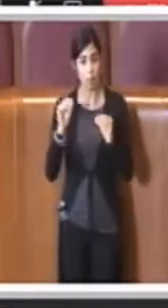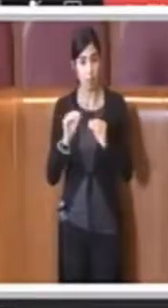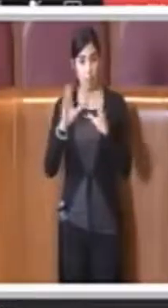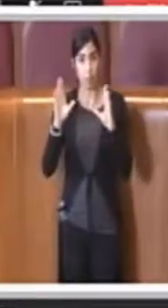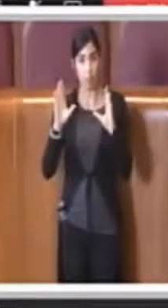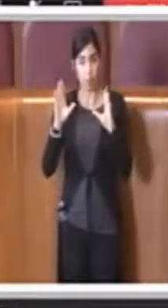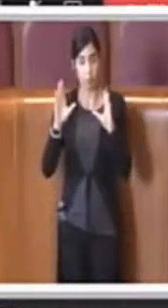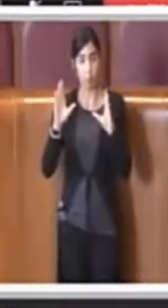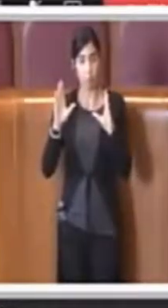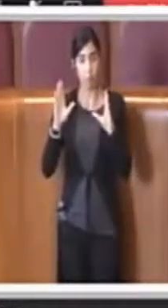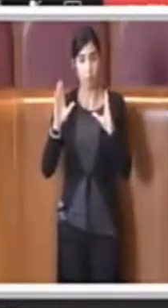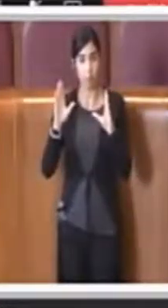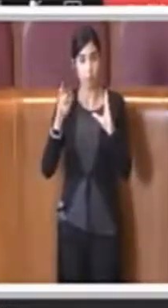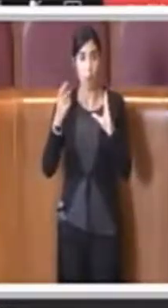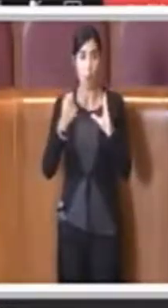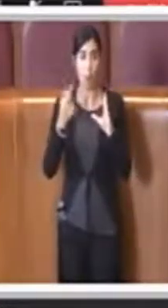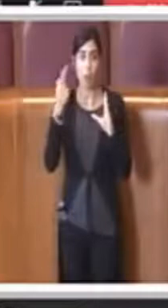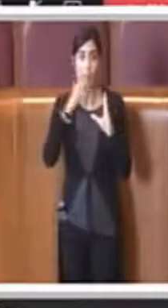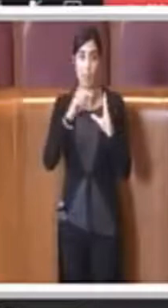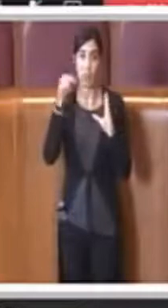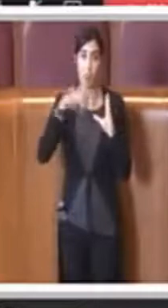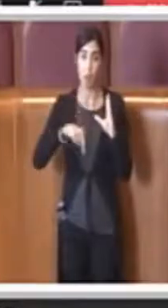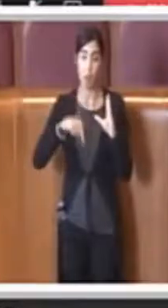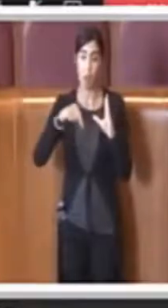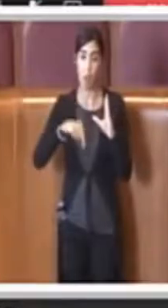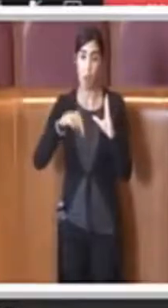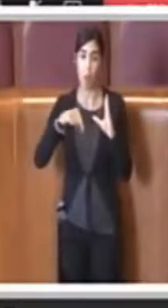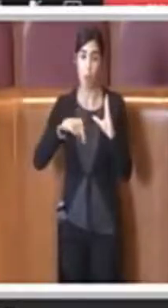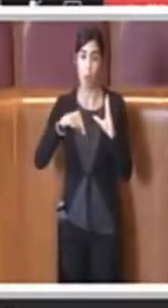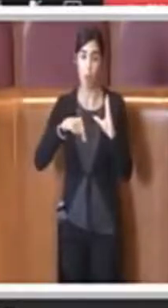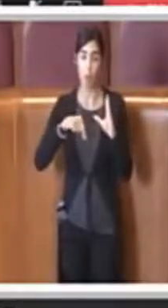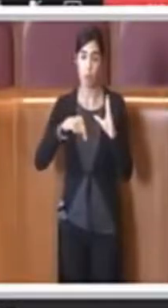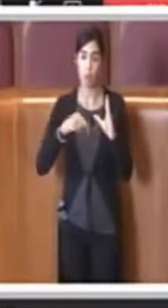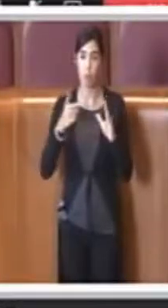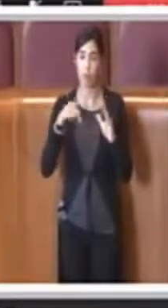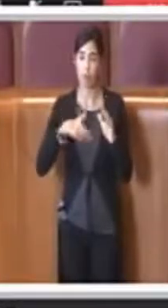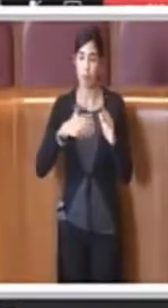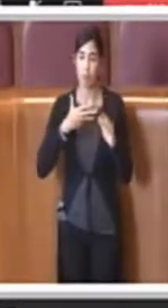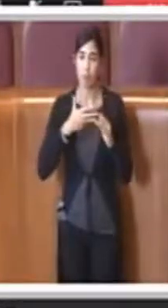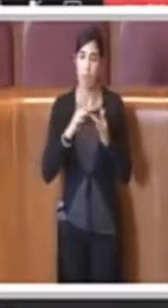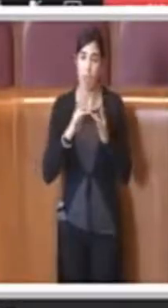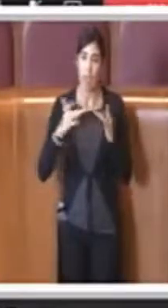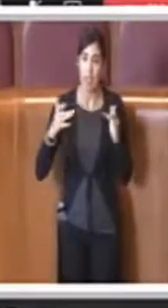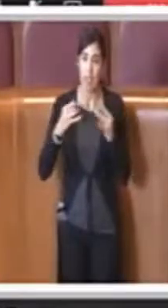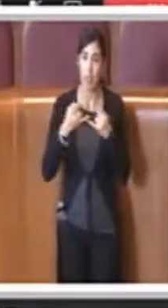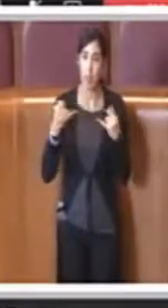è un po' difficile oggi con la connessione che va e viene.